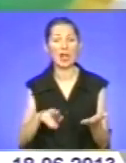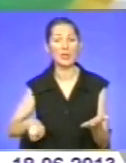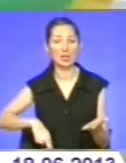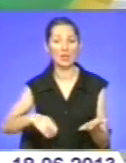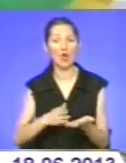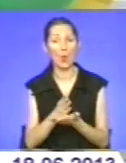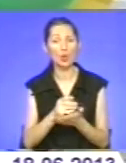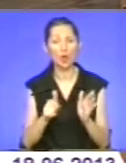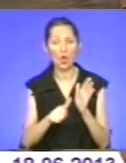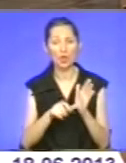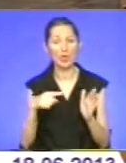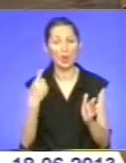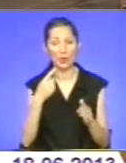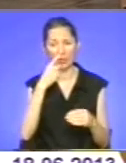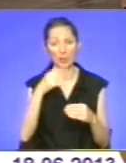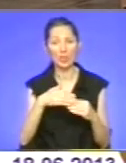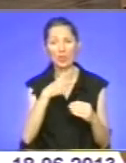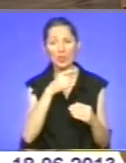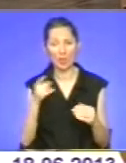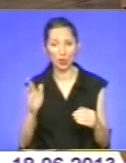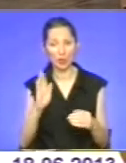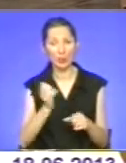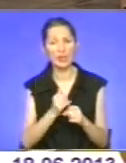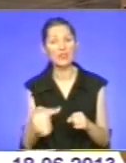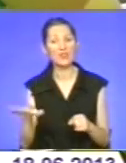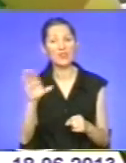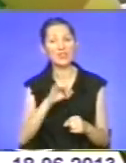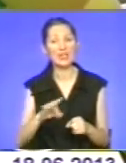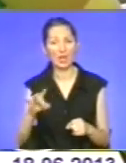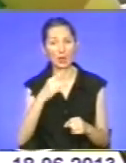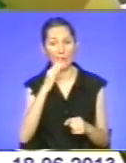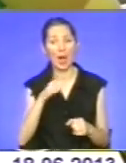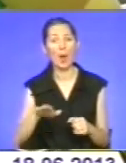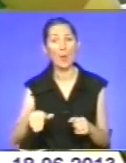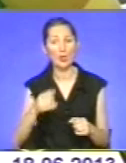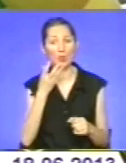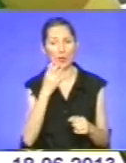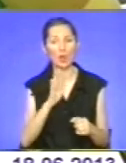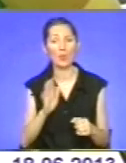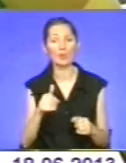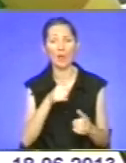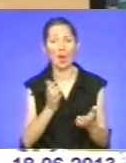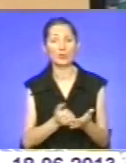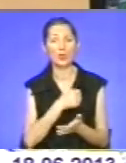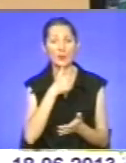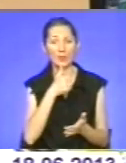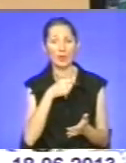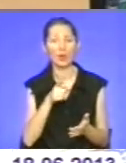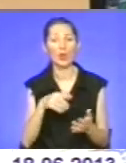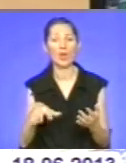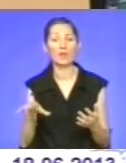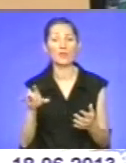шостий в області. Найближчим часом вони запрацюють у всіх районах. А згодом, якщо пройдуть успішну апробацію, то і у сільських